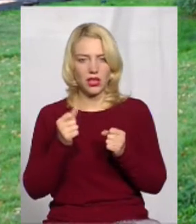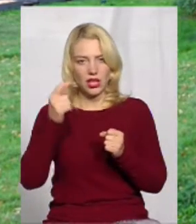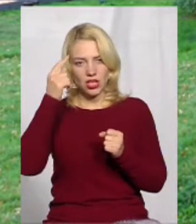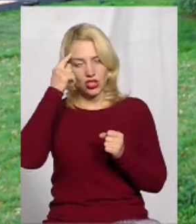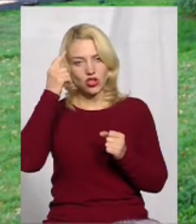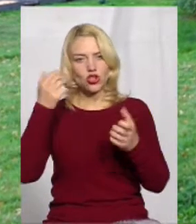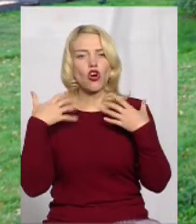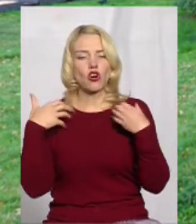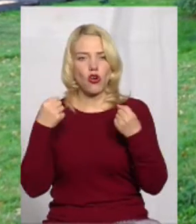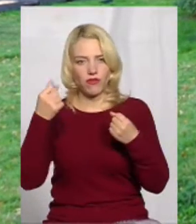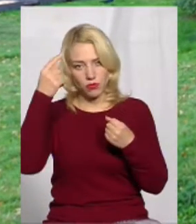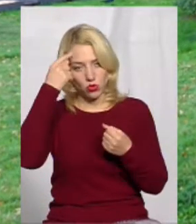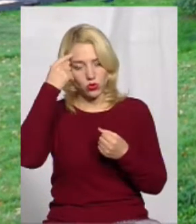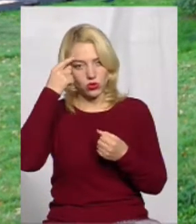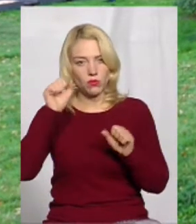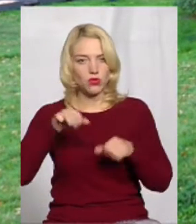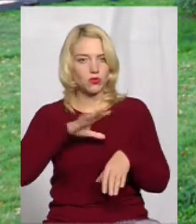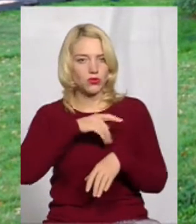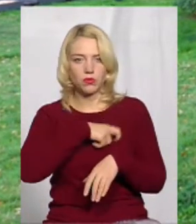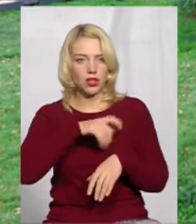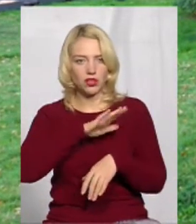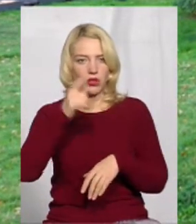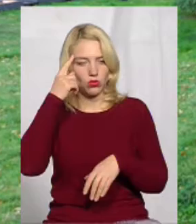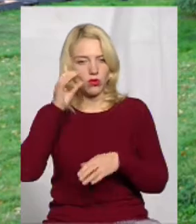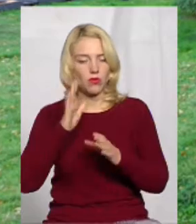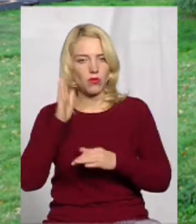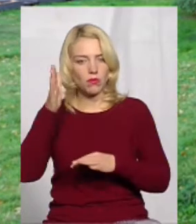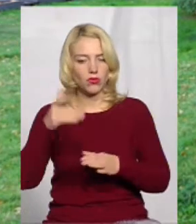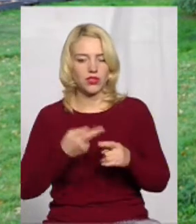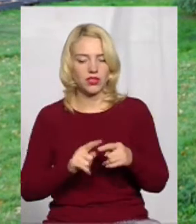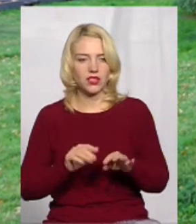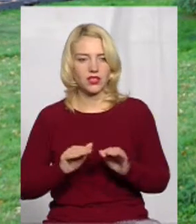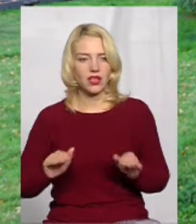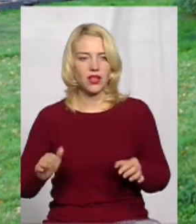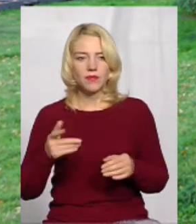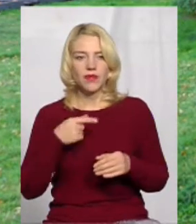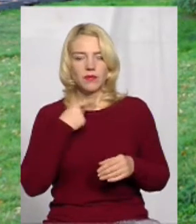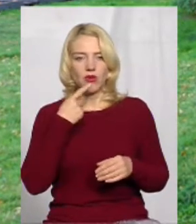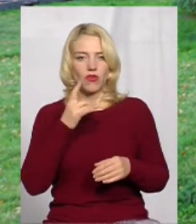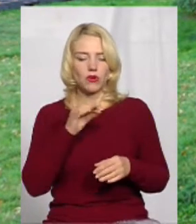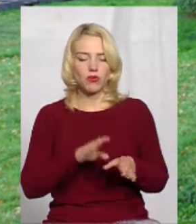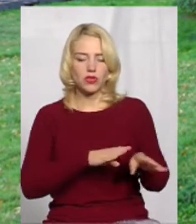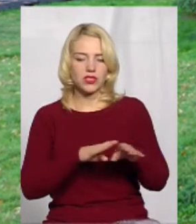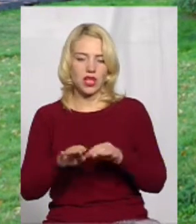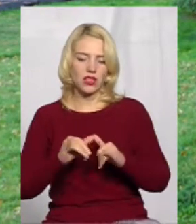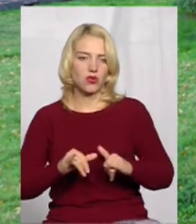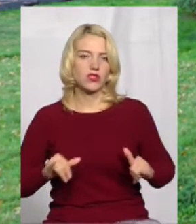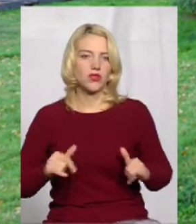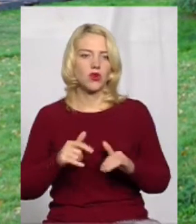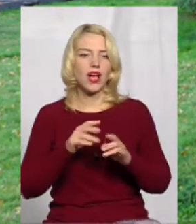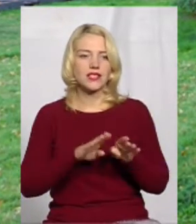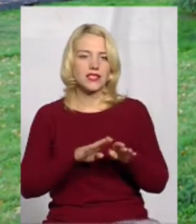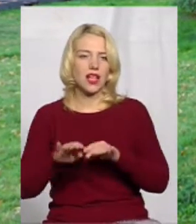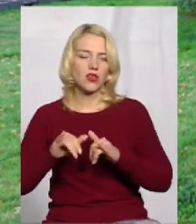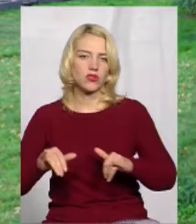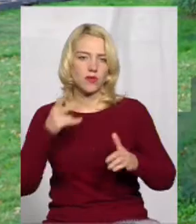тому що, мабуть, депутати не думають про майбутнє тих дітей. Ми говоримо завжди про сталий розвиток. Сталий розвиток передбачає, що